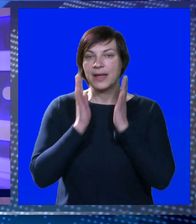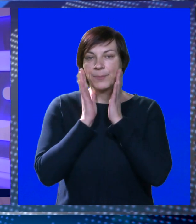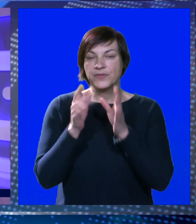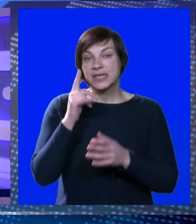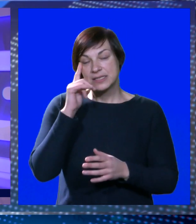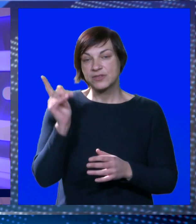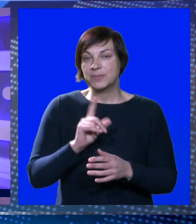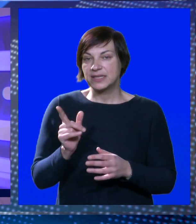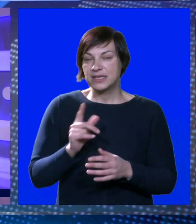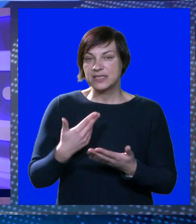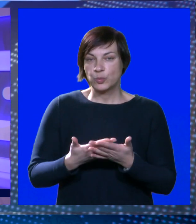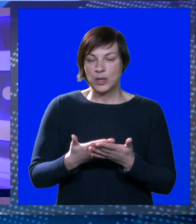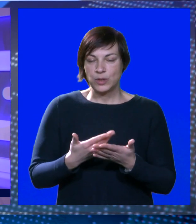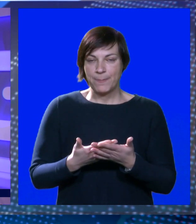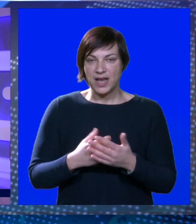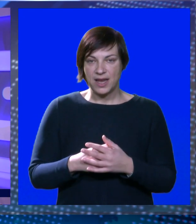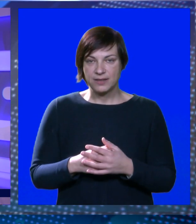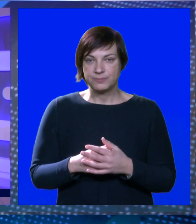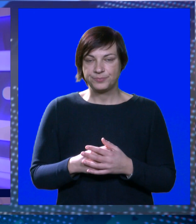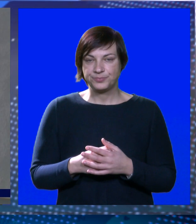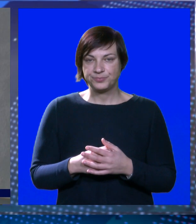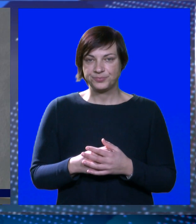povjerenstvo smatra da nisu bile utemeljene.